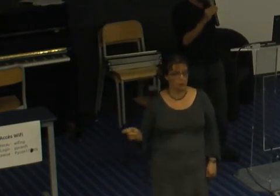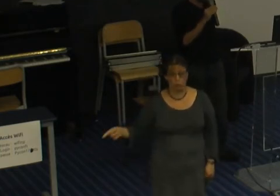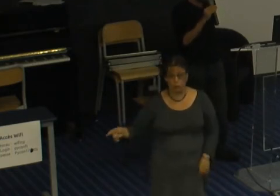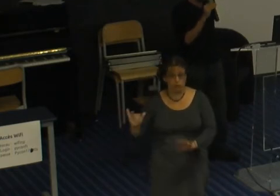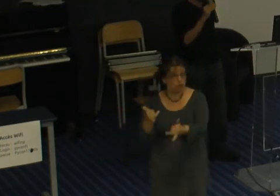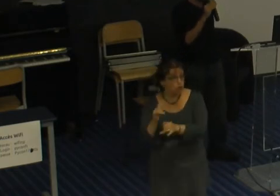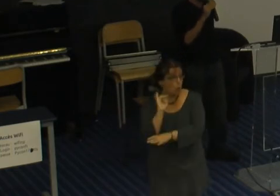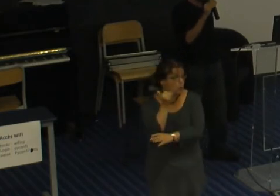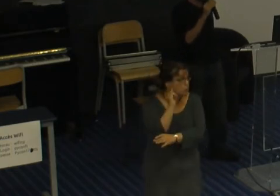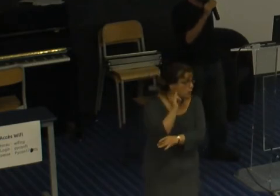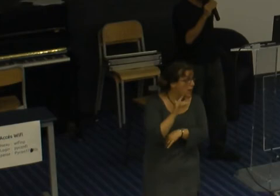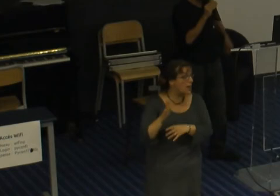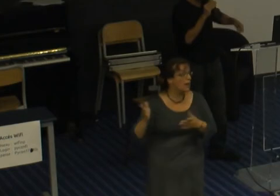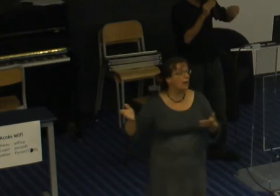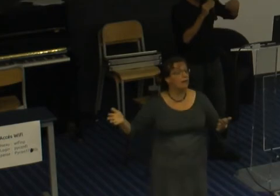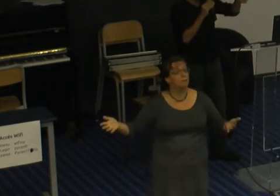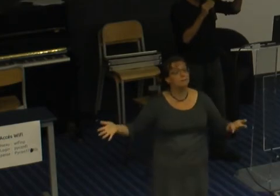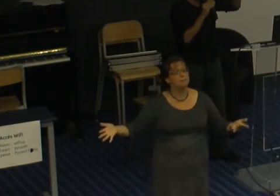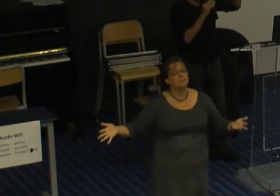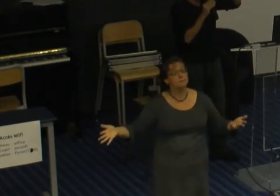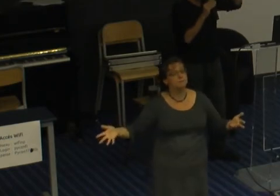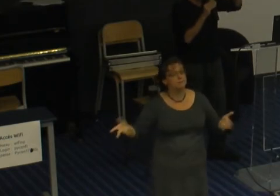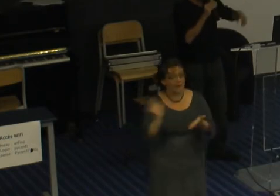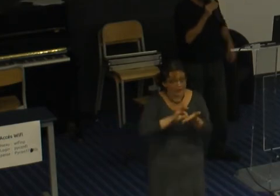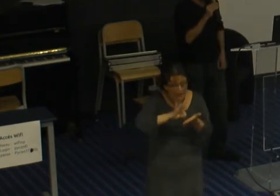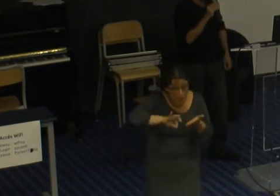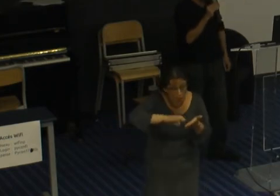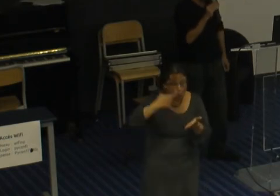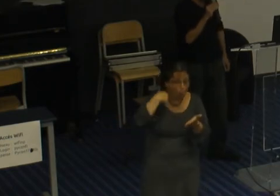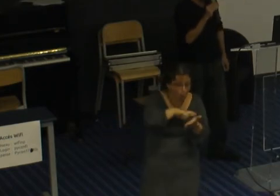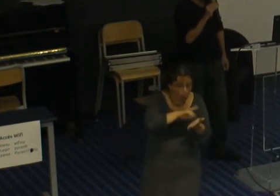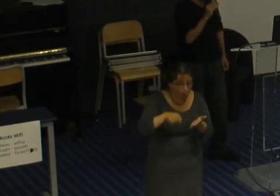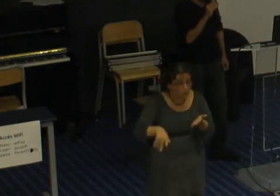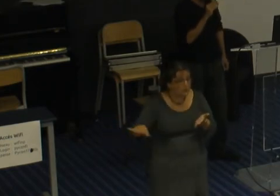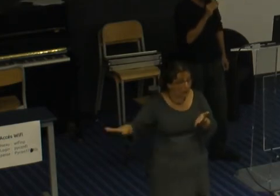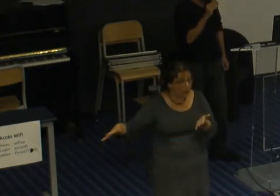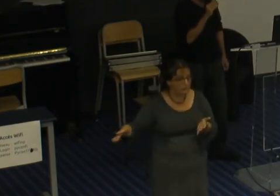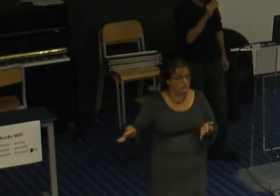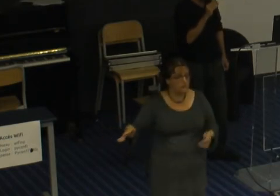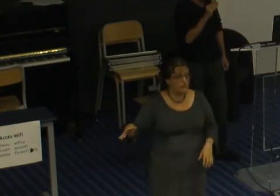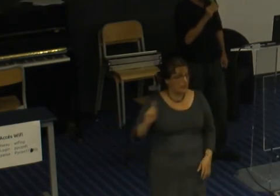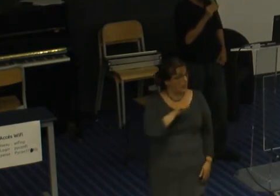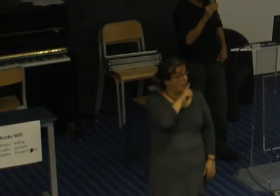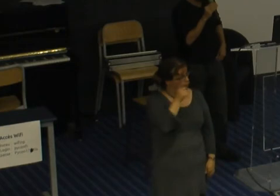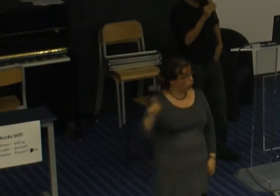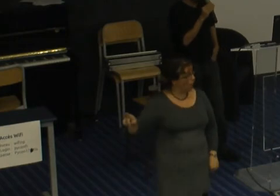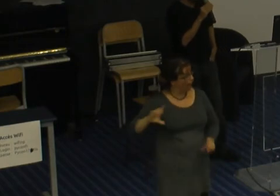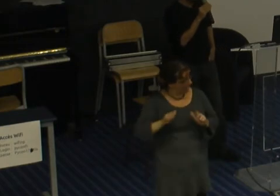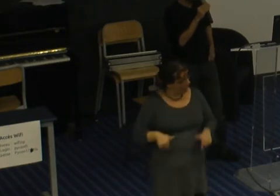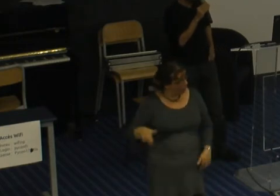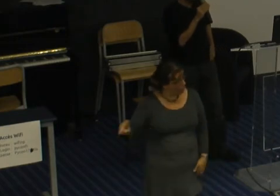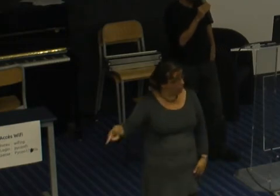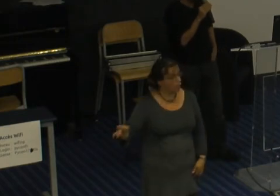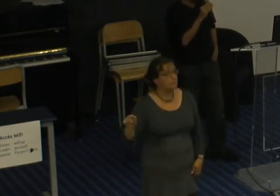il utilisait ses crayons roses pour faire des dessins et puis un jour il est allé à l et on lui a fait un petit